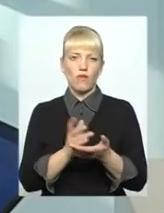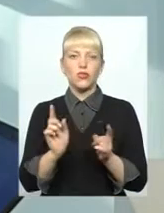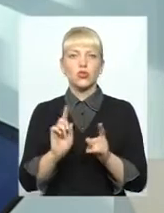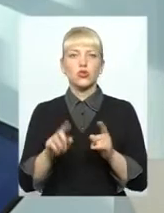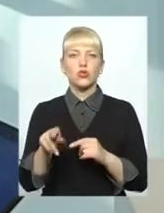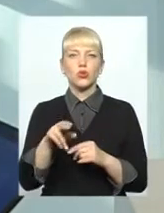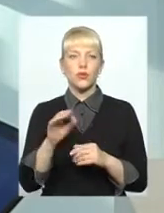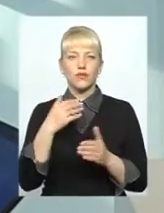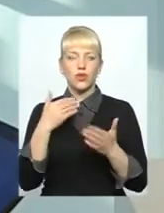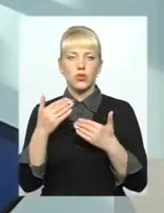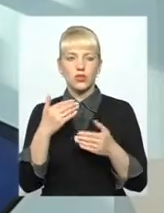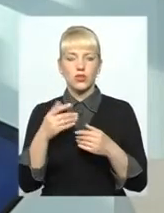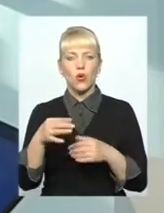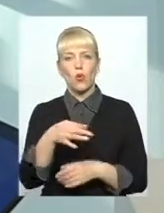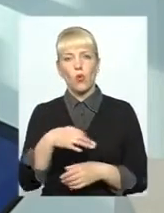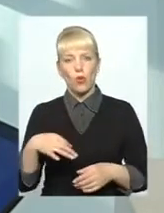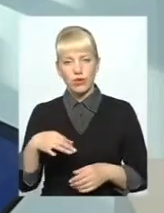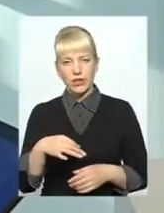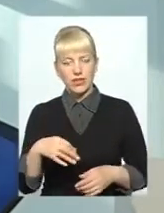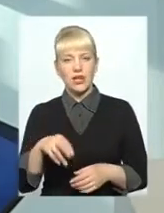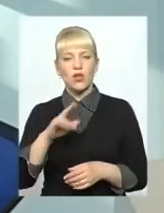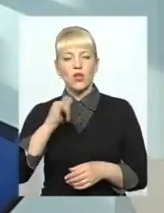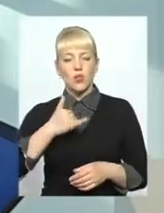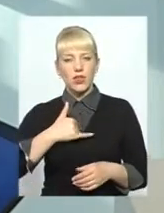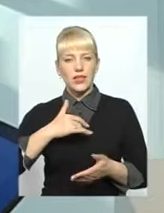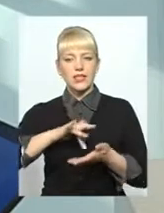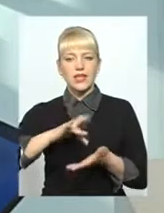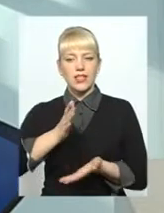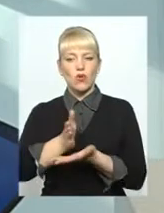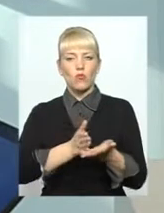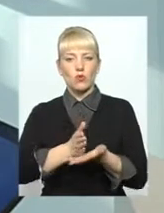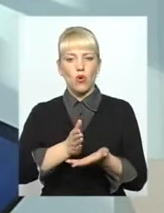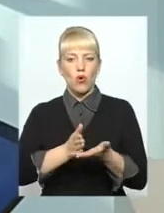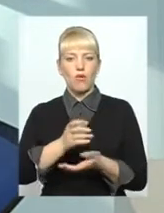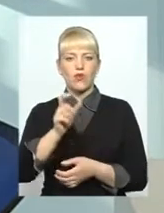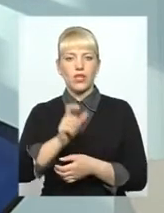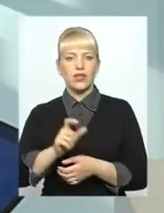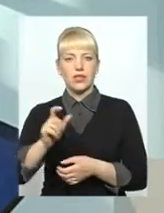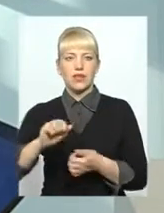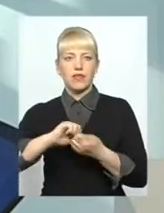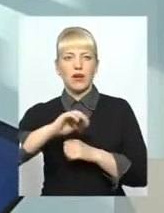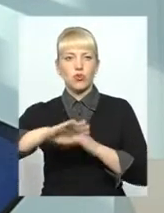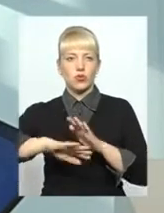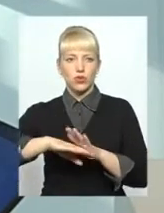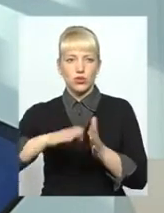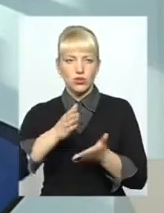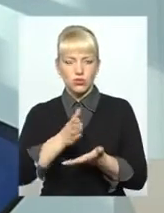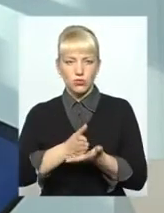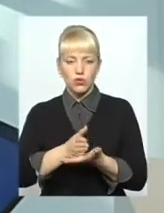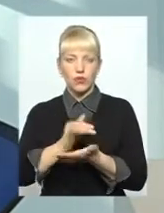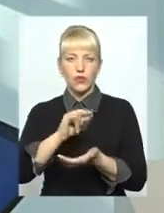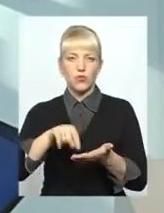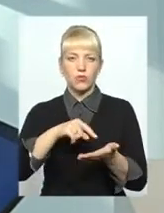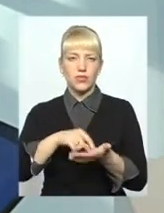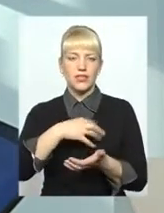відносно області, то в нас центр обслуговування клієнтів відкрит в Кам'янець-Подільському і в